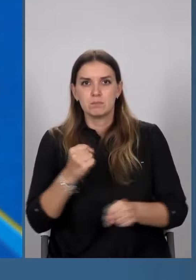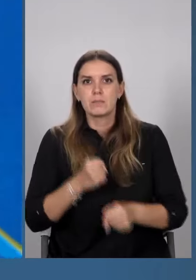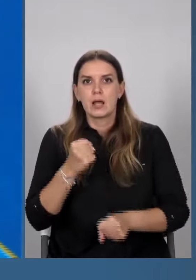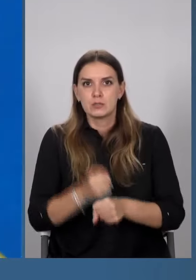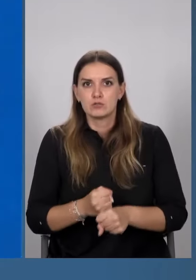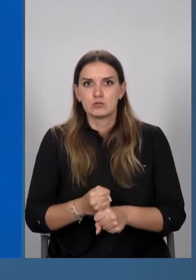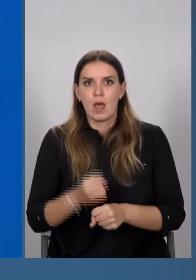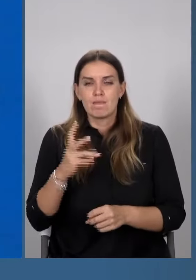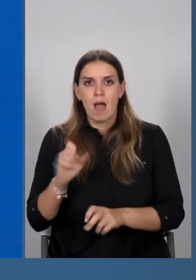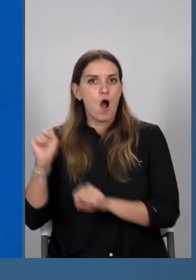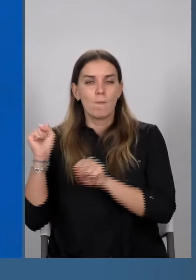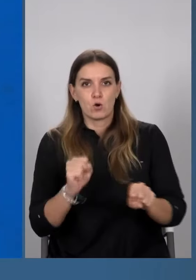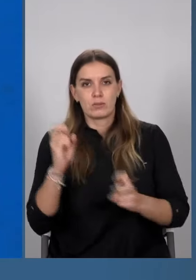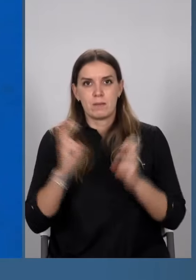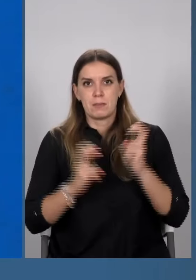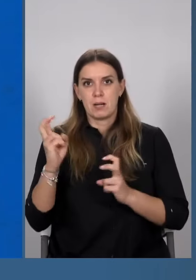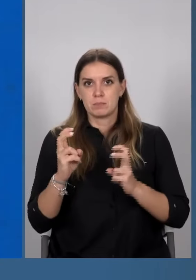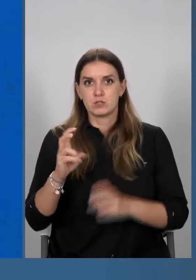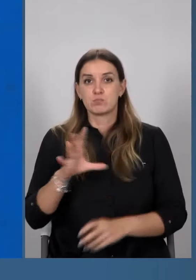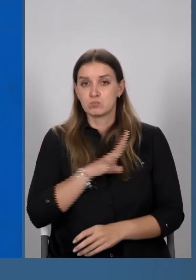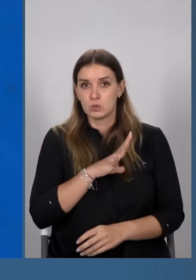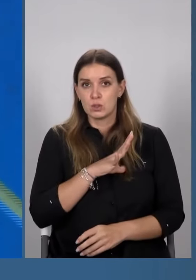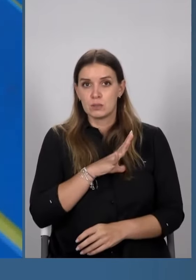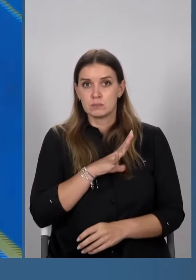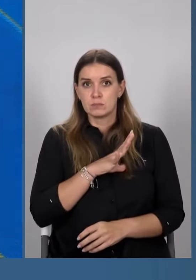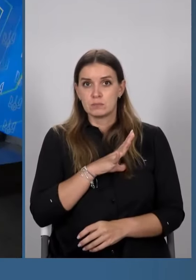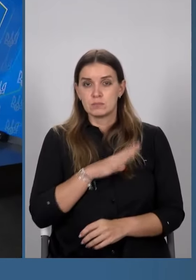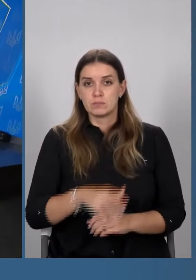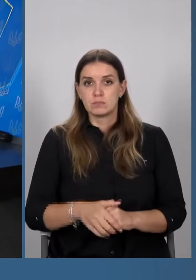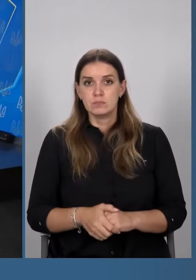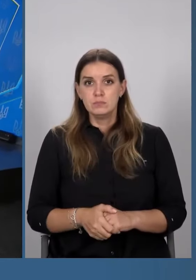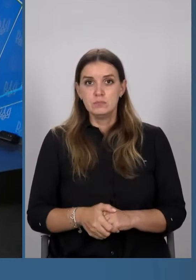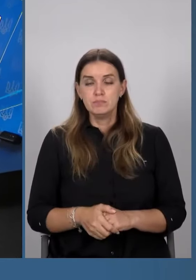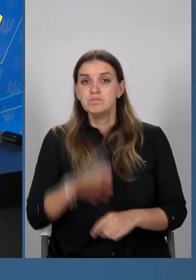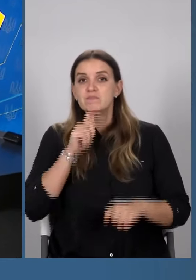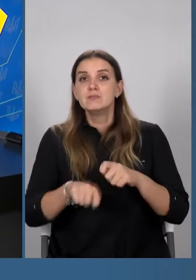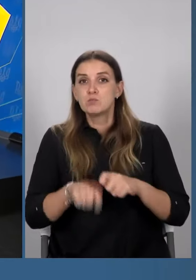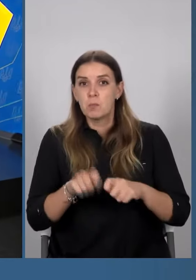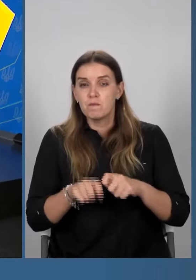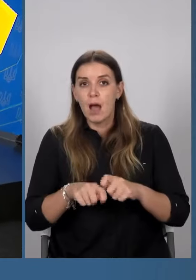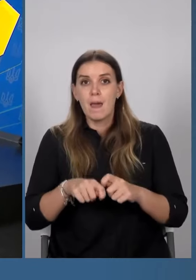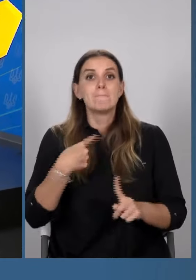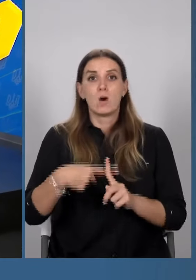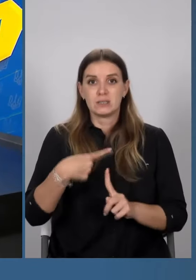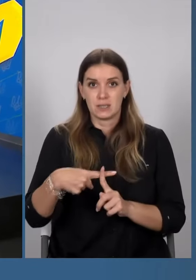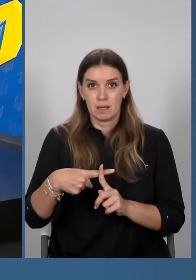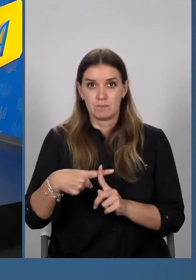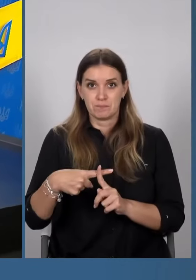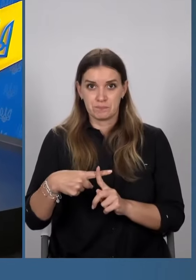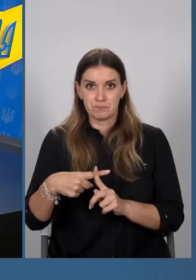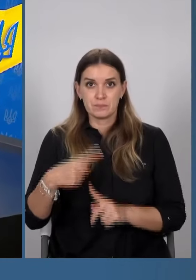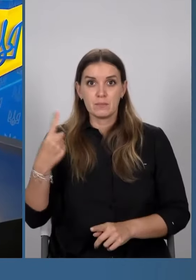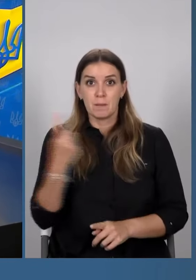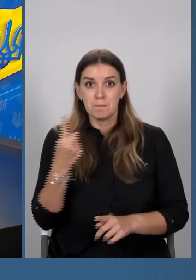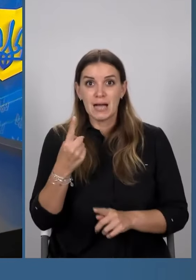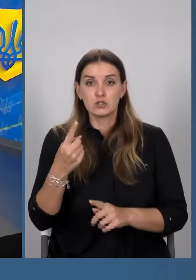на оборонних підприємствах. було випробування позитивно першої